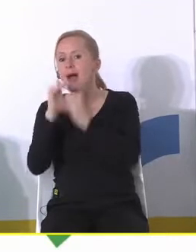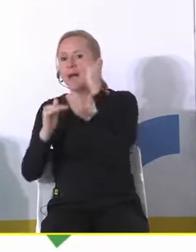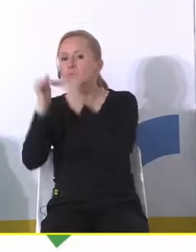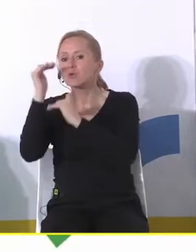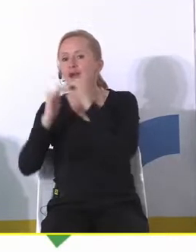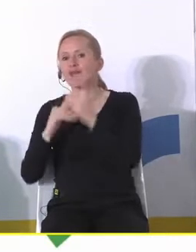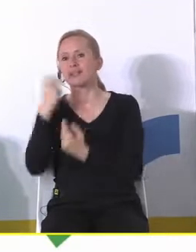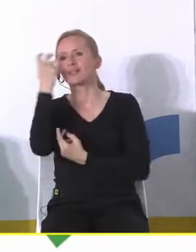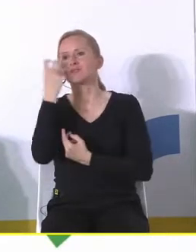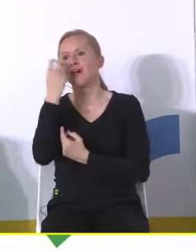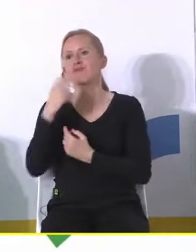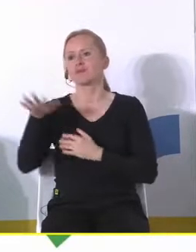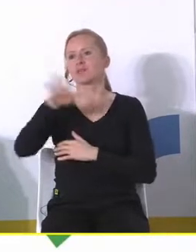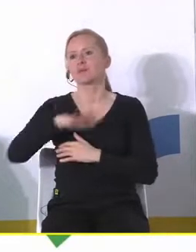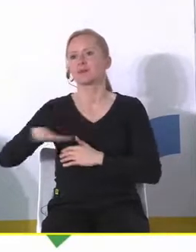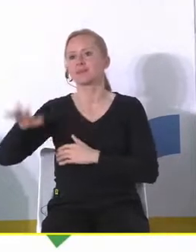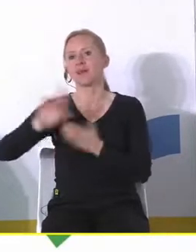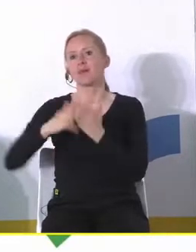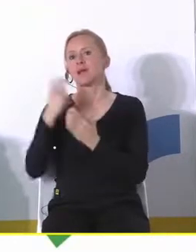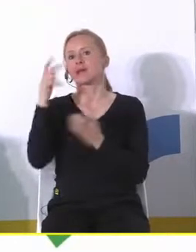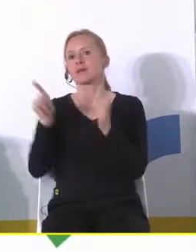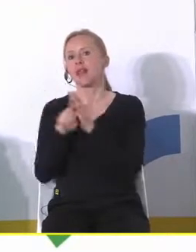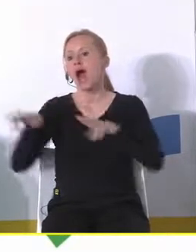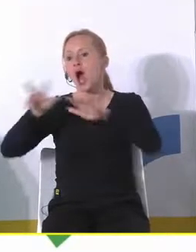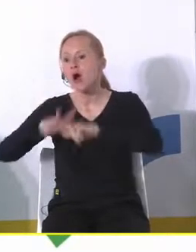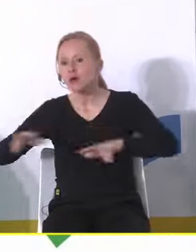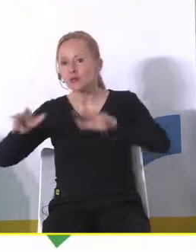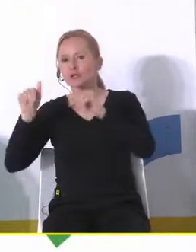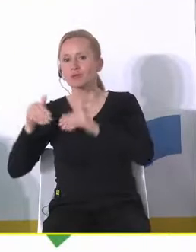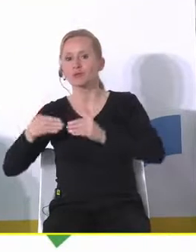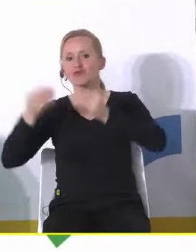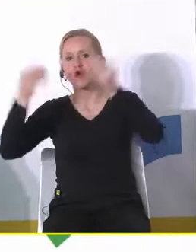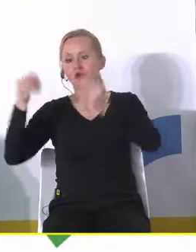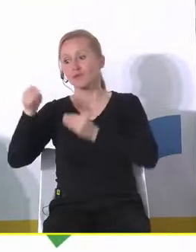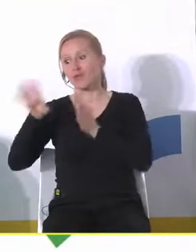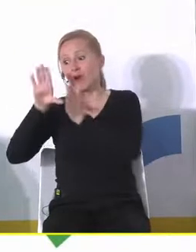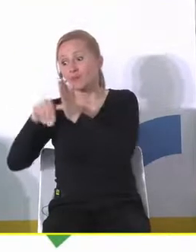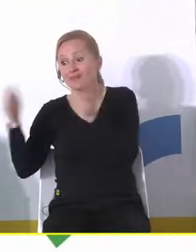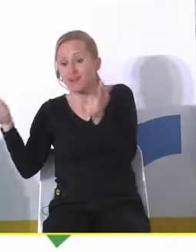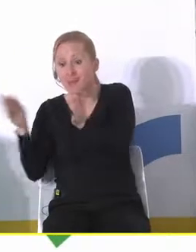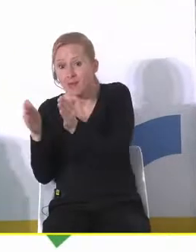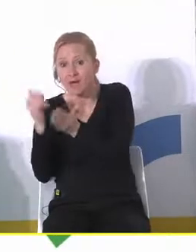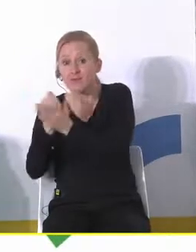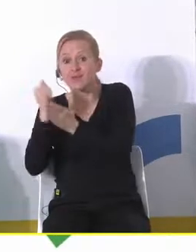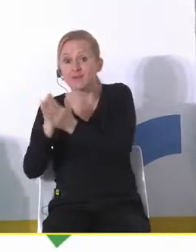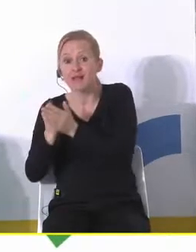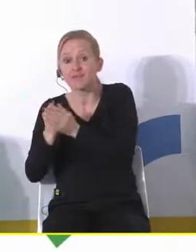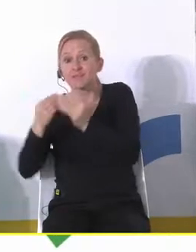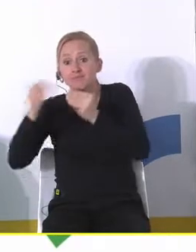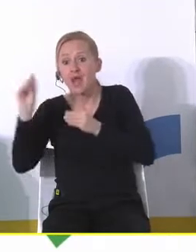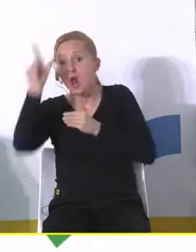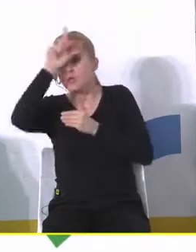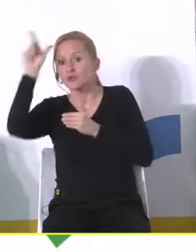większej atrakcyjności właśnie pod kątem rodzin może zaowocować tym że ta urbanizacja w kontekście demograficznym stanie